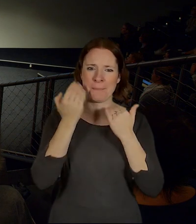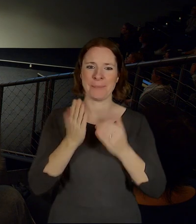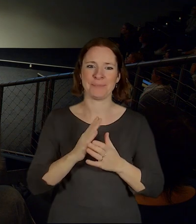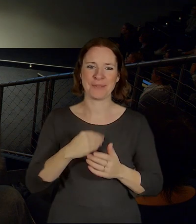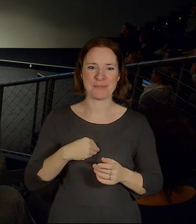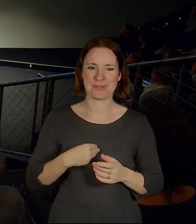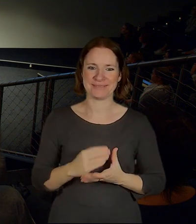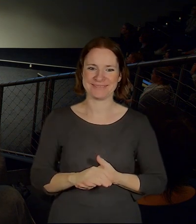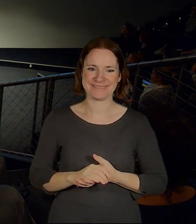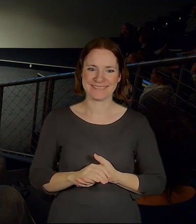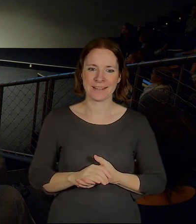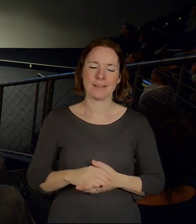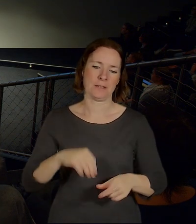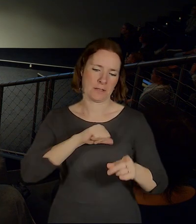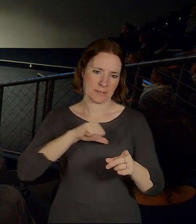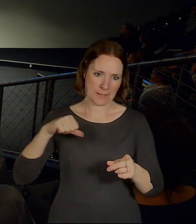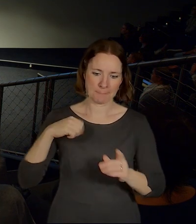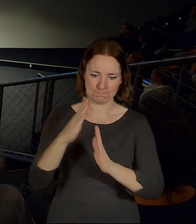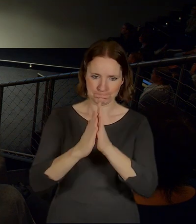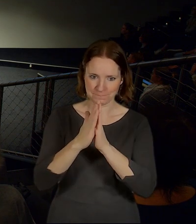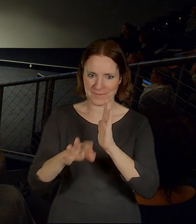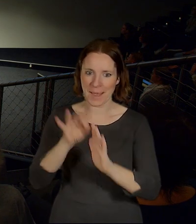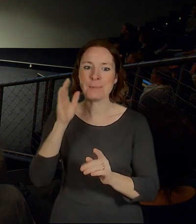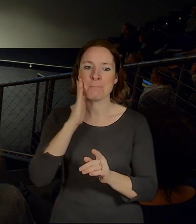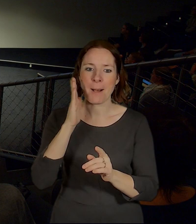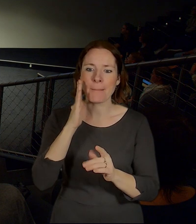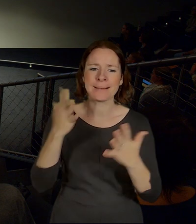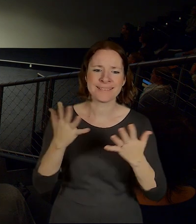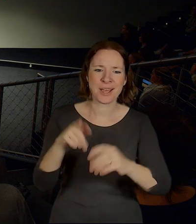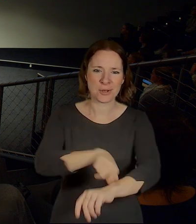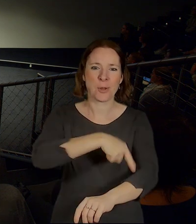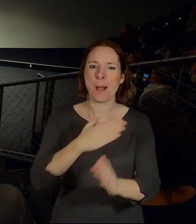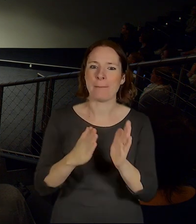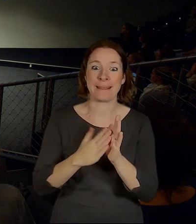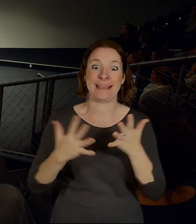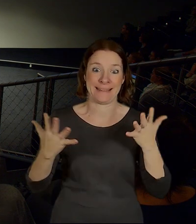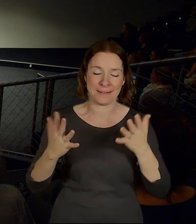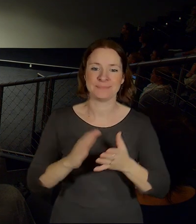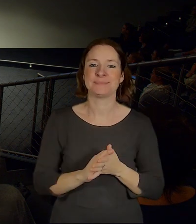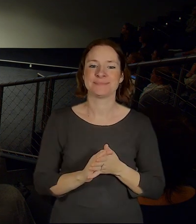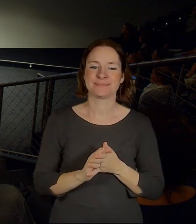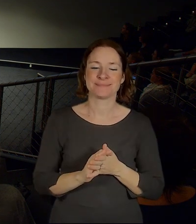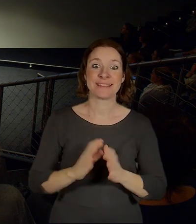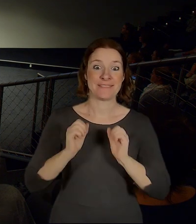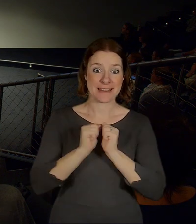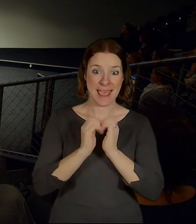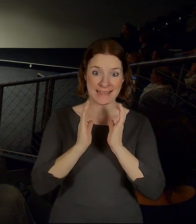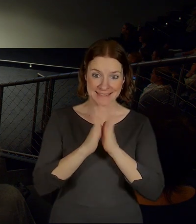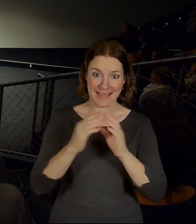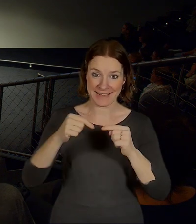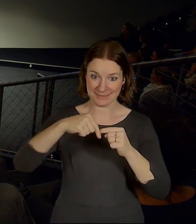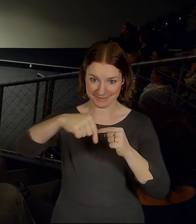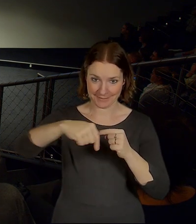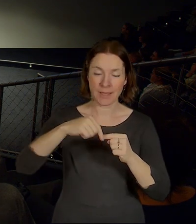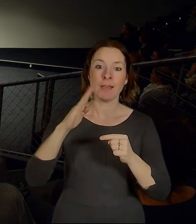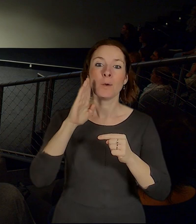nevím, najděte si na mapě, kde je dlouhá míle. Teď konoc budeme otvírat, v neděli budeme otvírat tramvaj, co